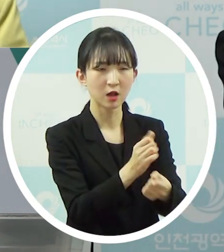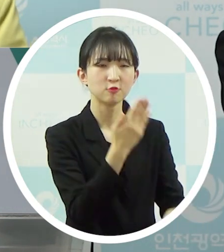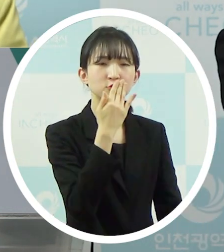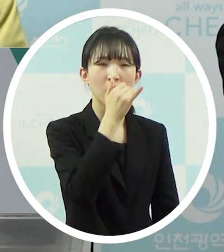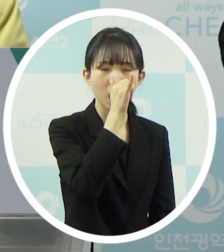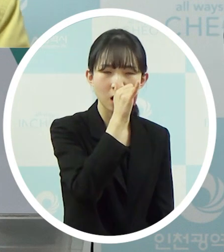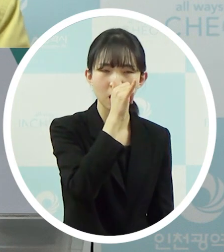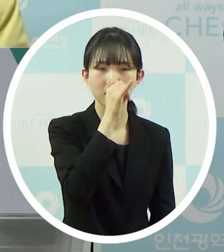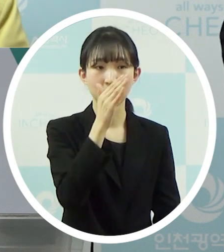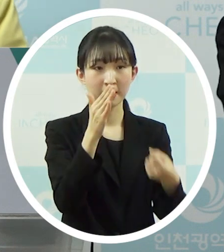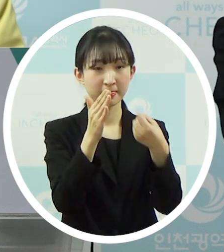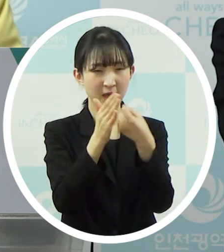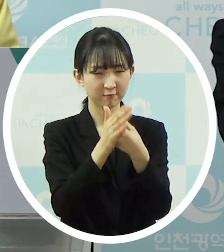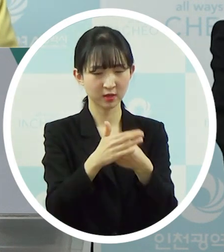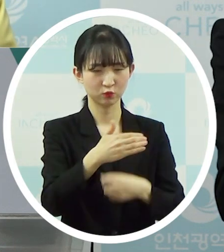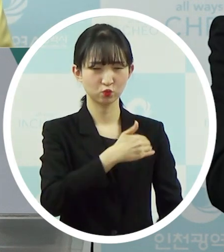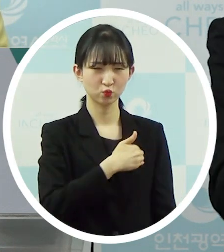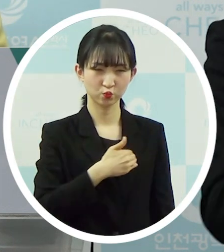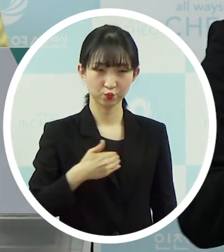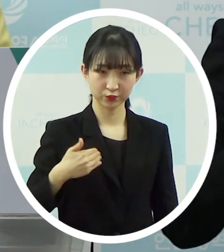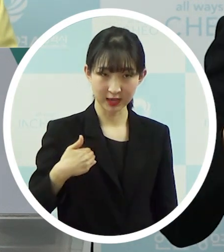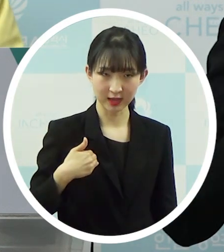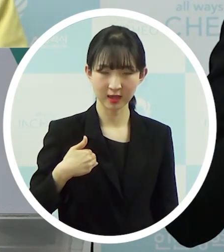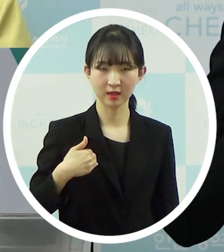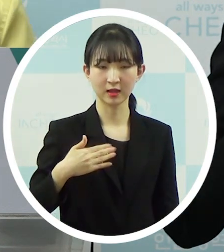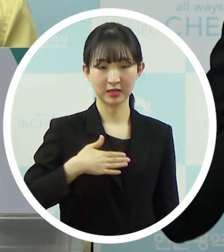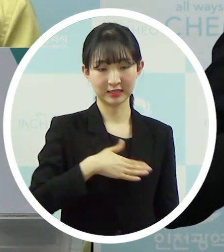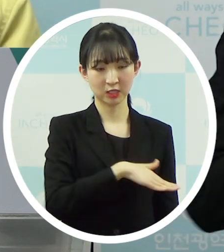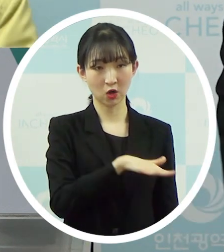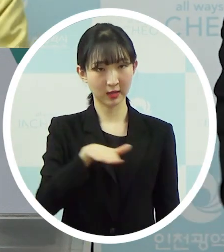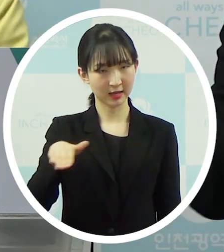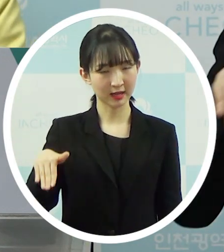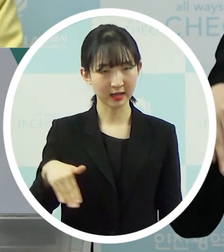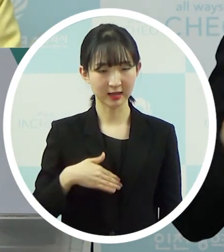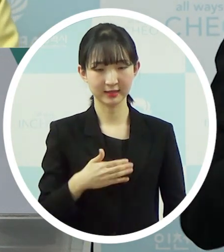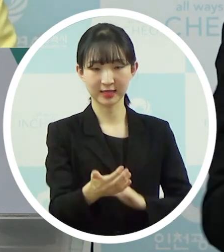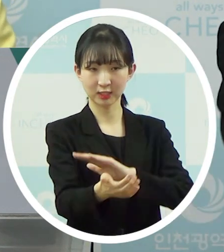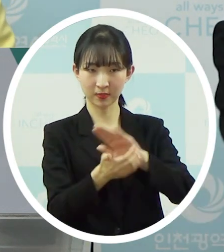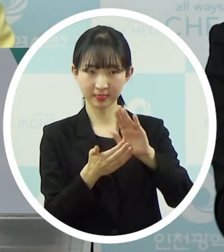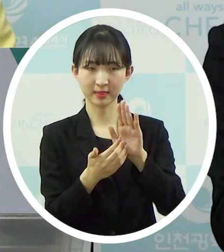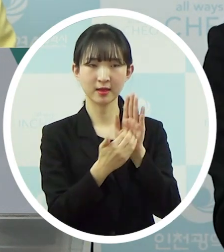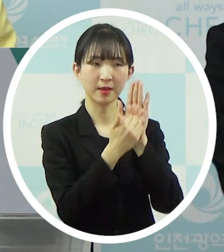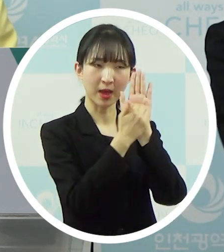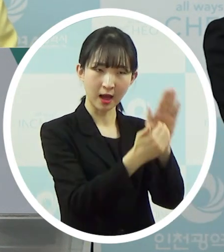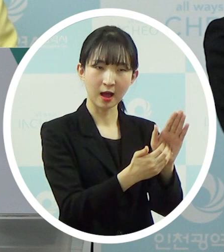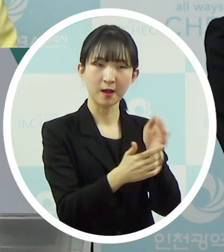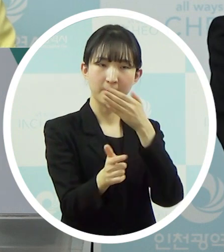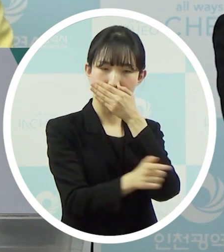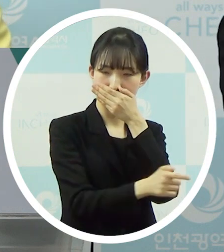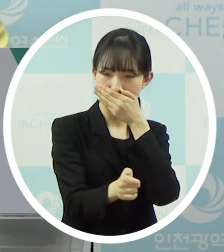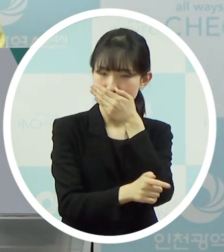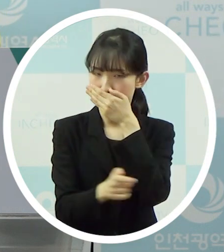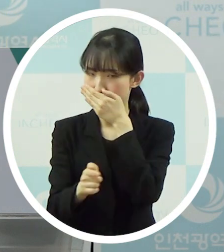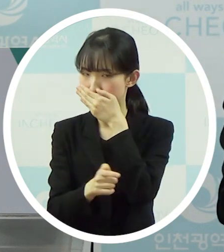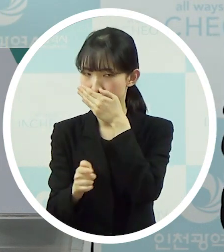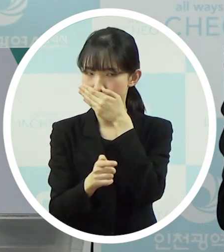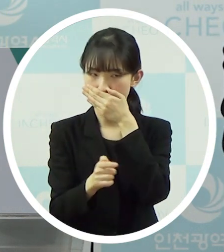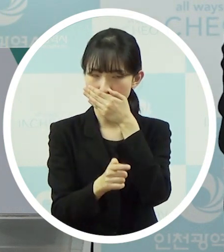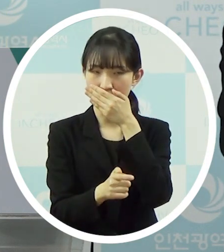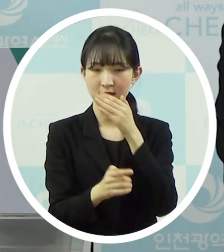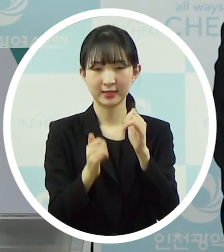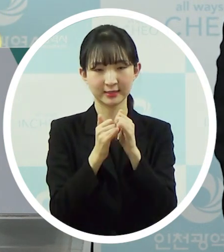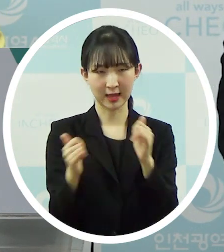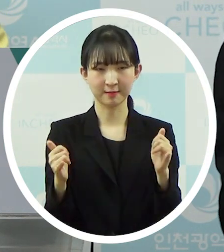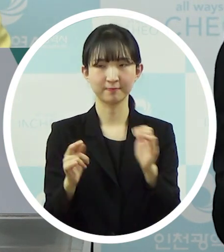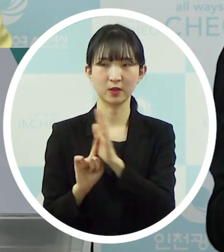더 시간이 오래 갈 수 있기 때문에 충분하게 그런 사전에 예방 조치를 하지 않으면 또 다른 확진 환자가 나온